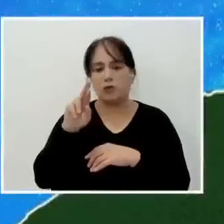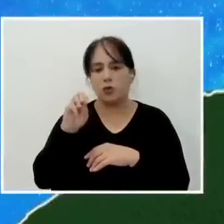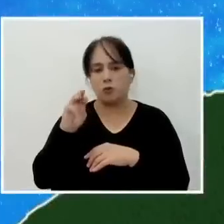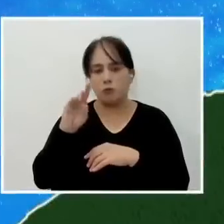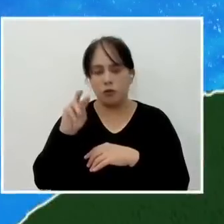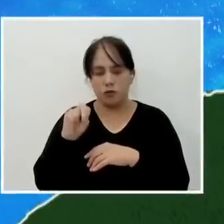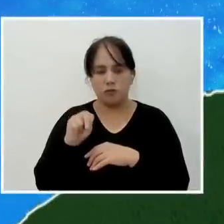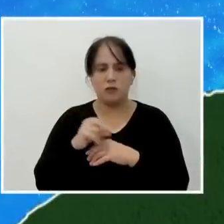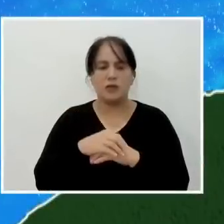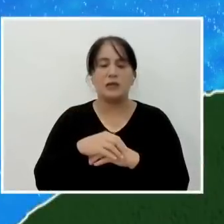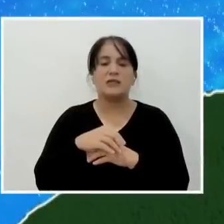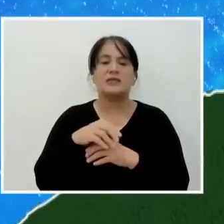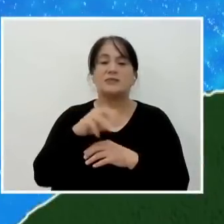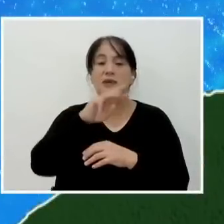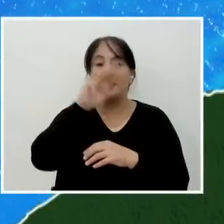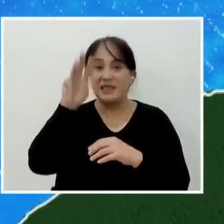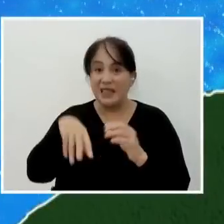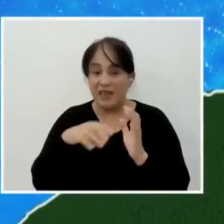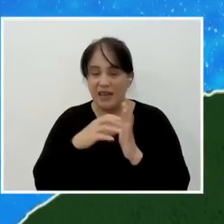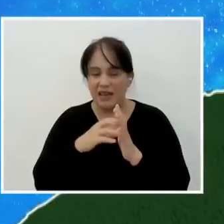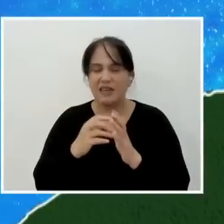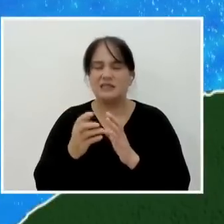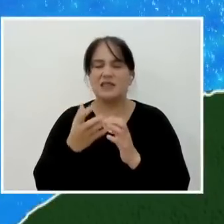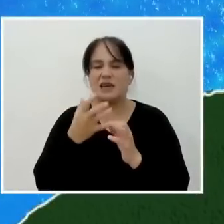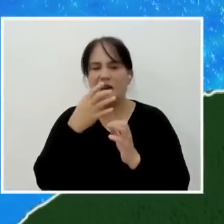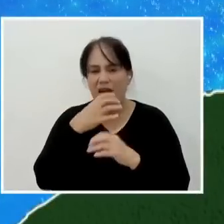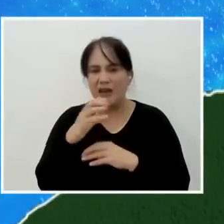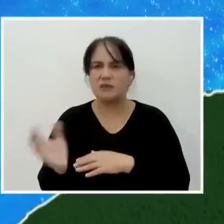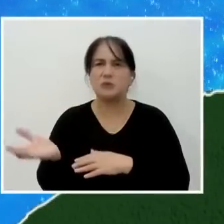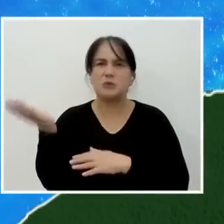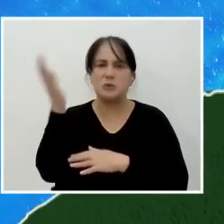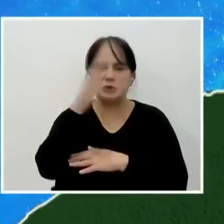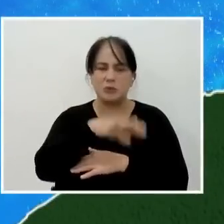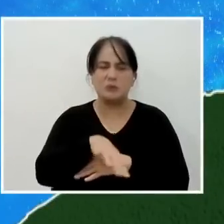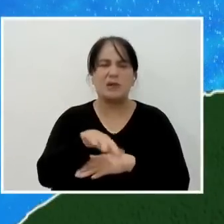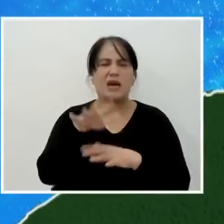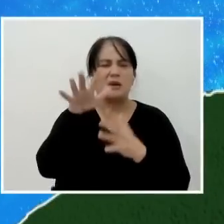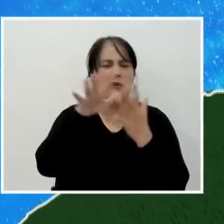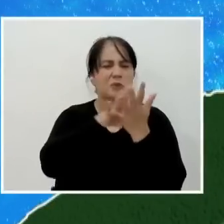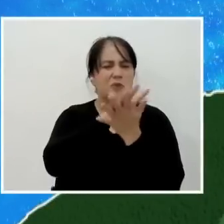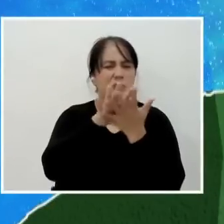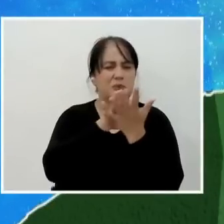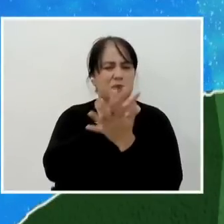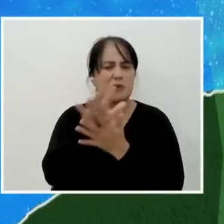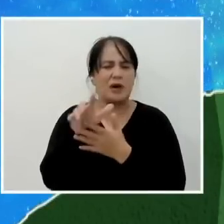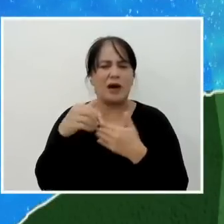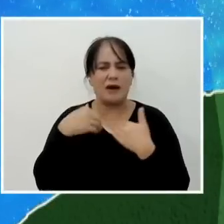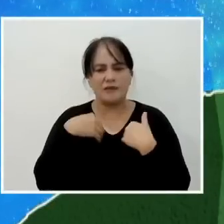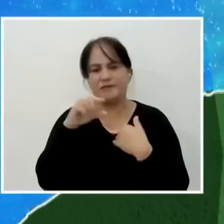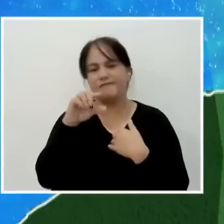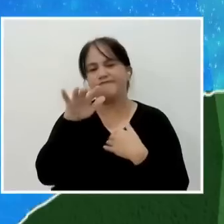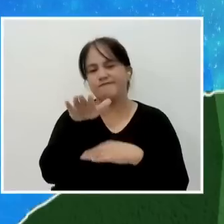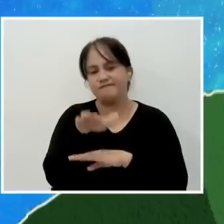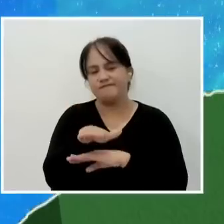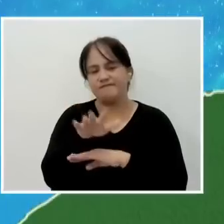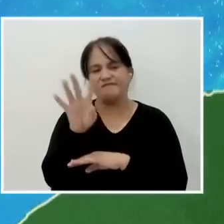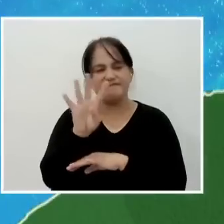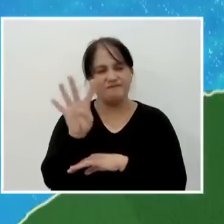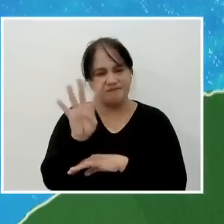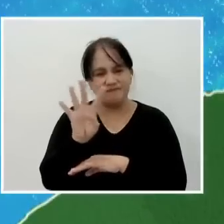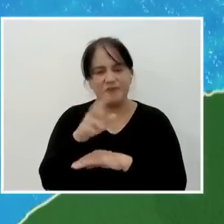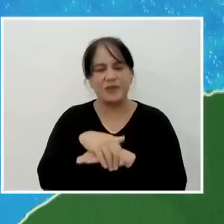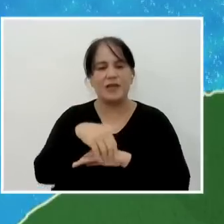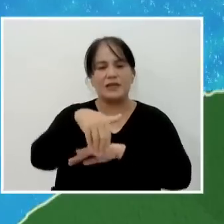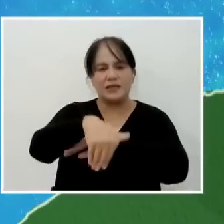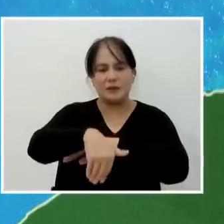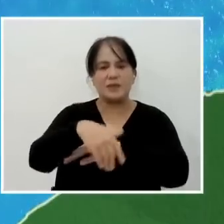maaraw at mainit pa maghapon pero magsisimula mga pag-uulap bandang alas 4 ng hapon. At sa gabi pa may